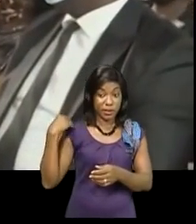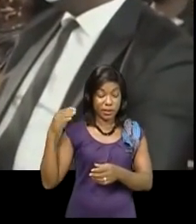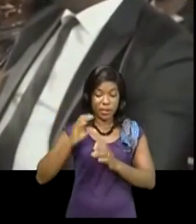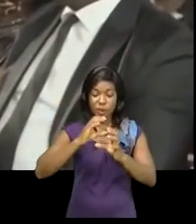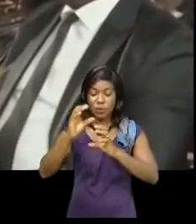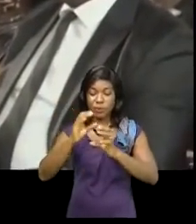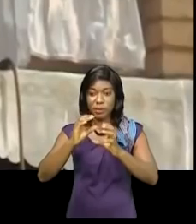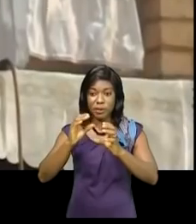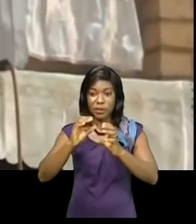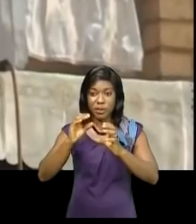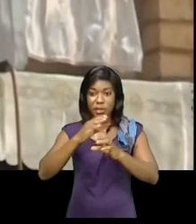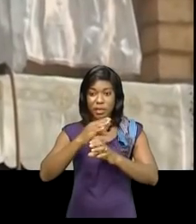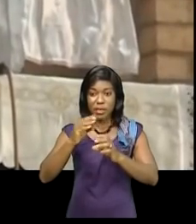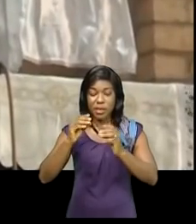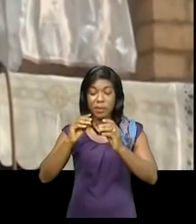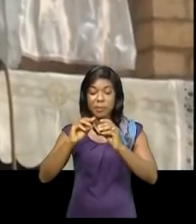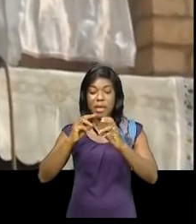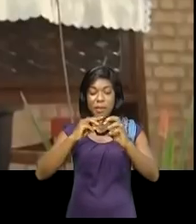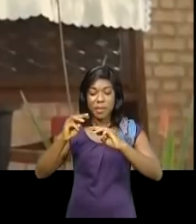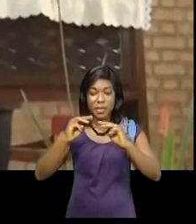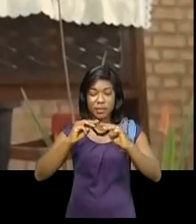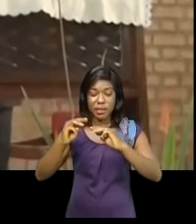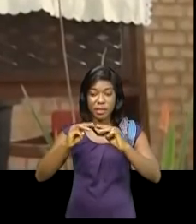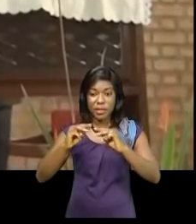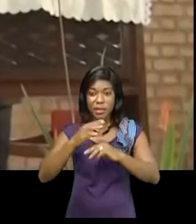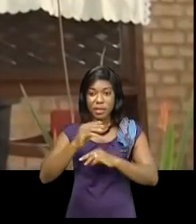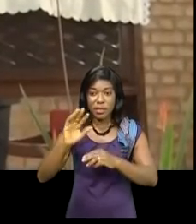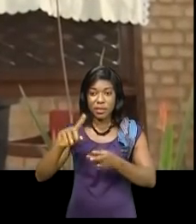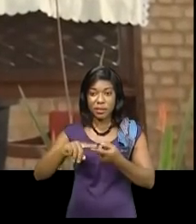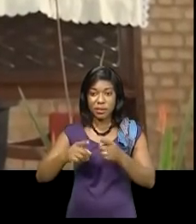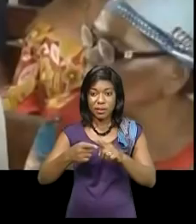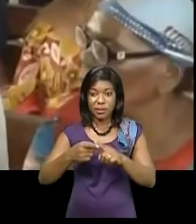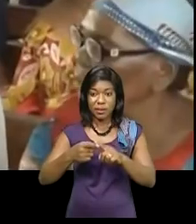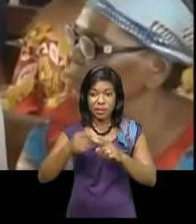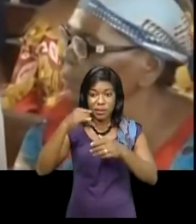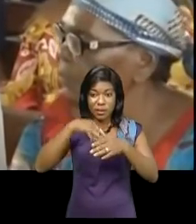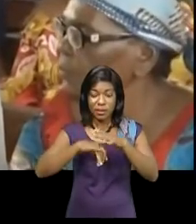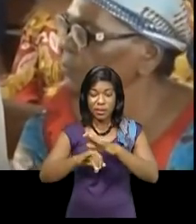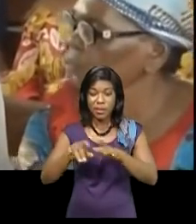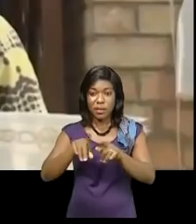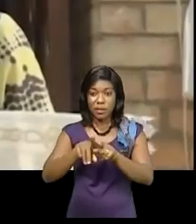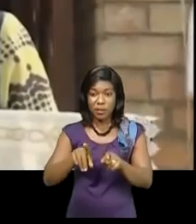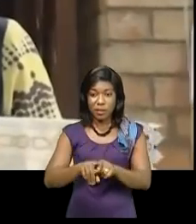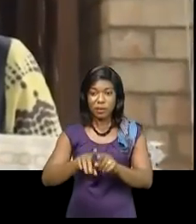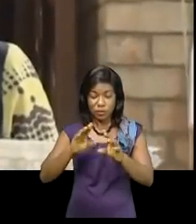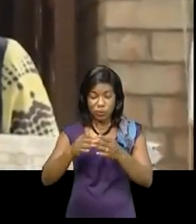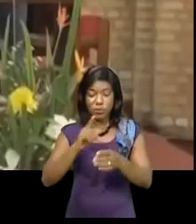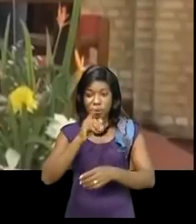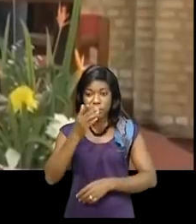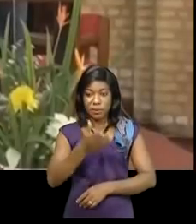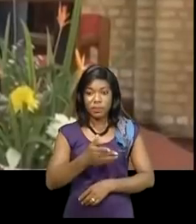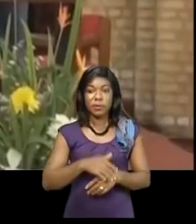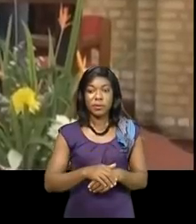Communication et Média, Patrick Mouyaya, et son collègue de l'intégration régionale, Didier Mazinga Moukanzou,